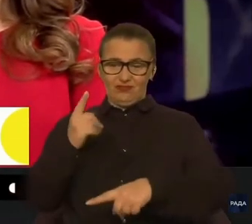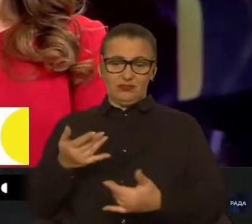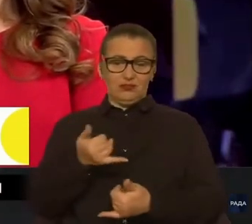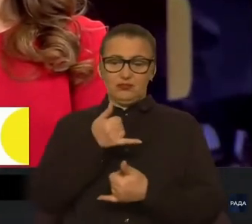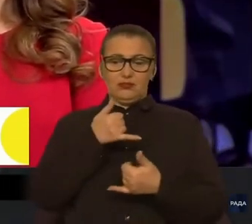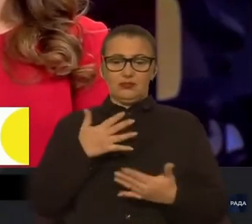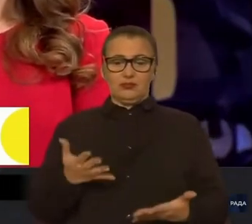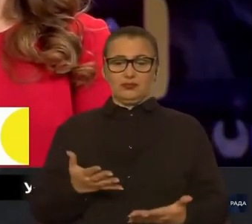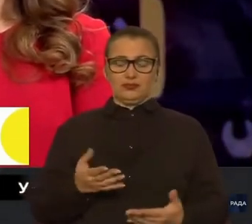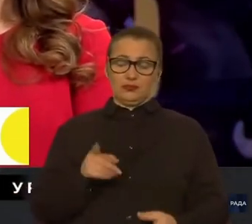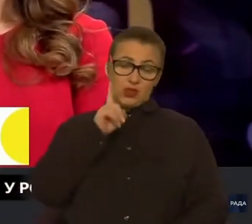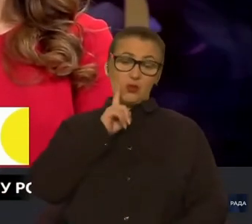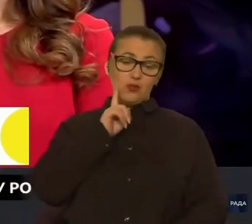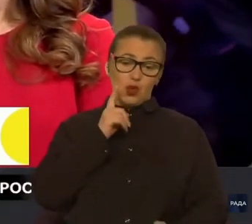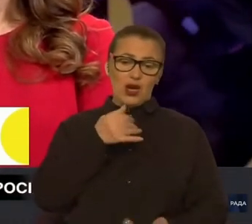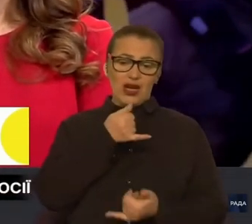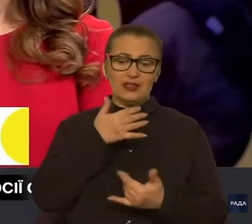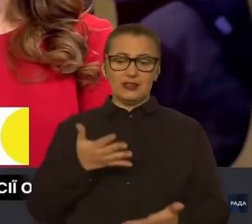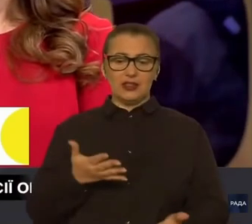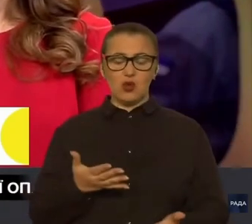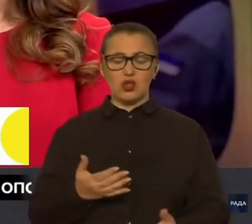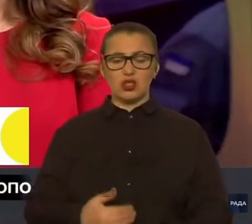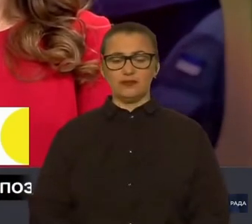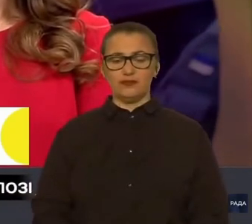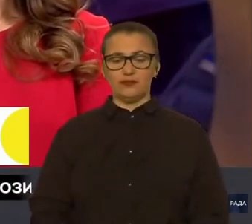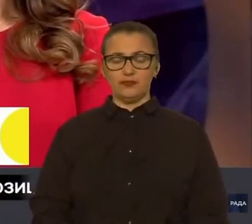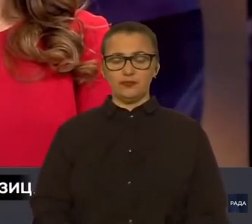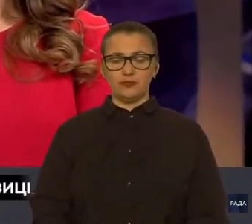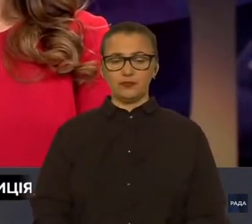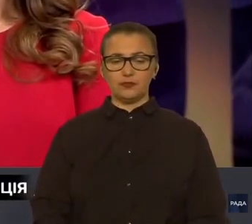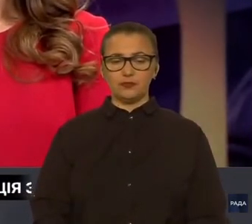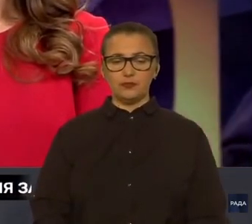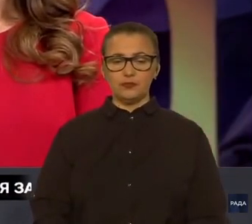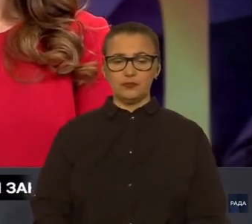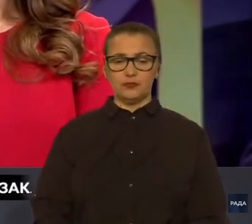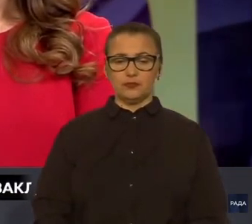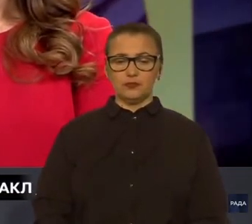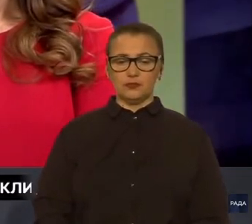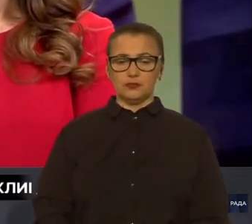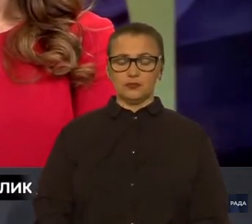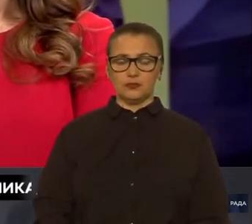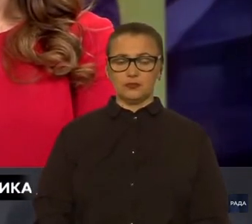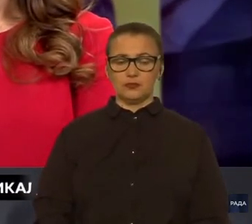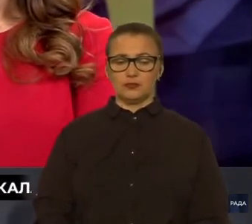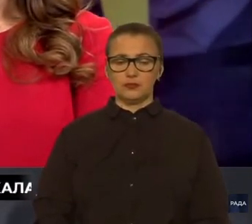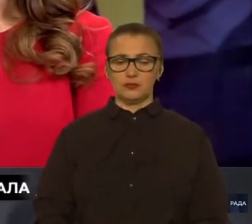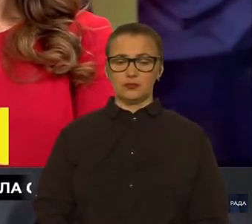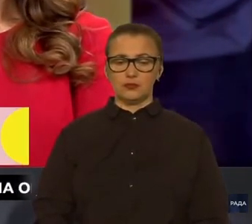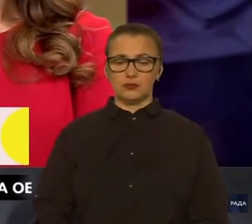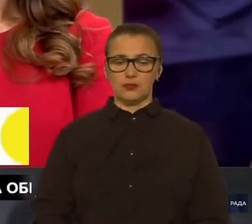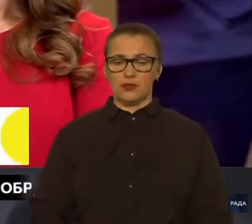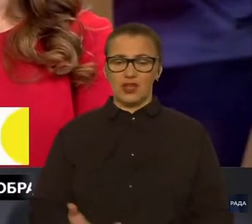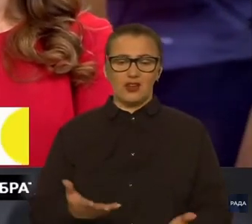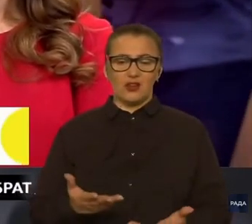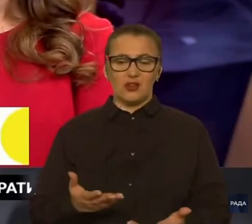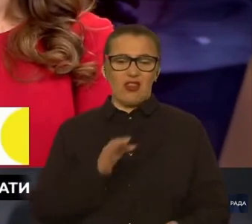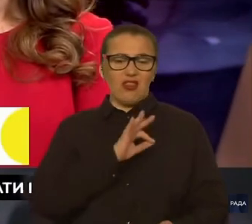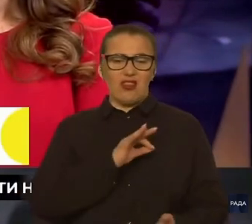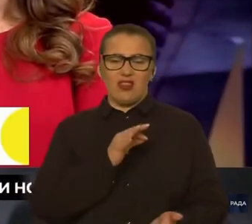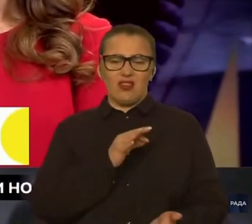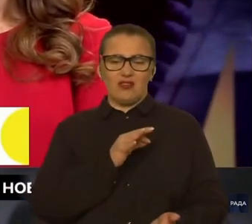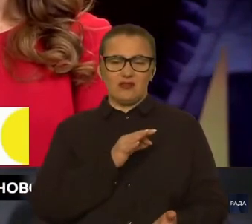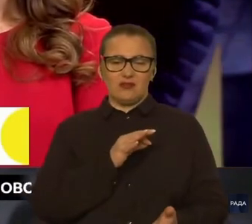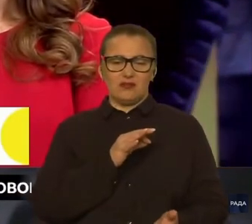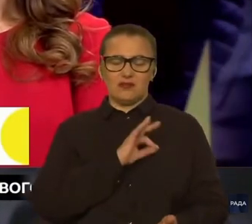нераціонально, оскільки ми